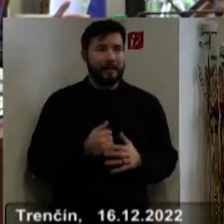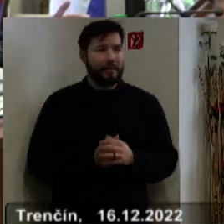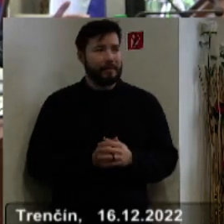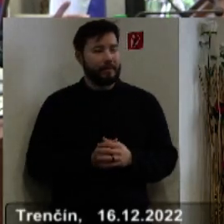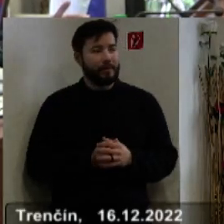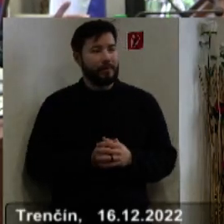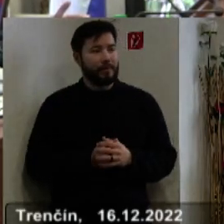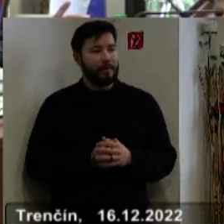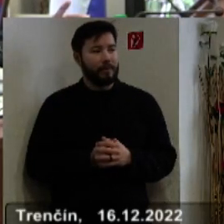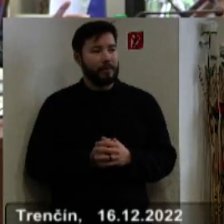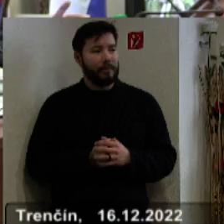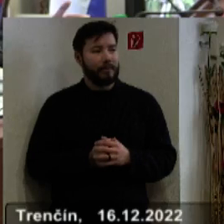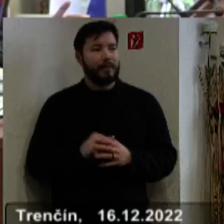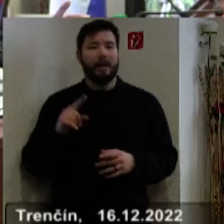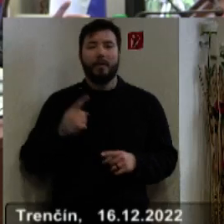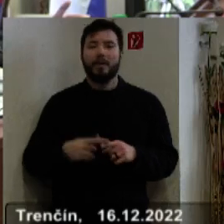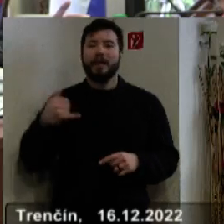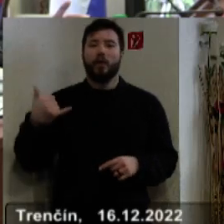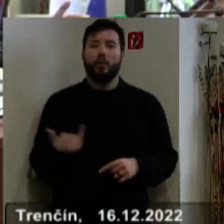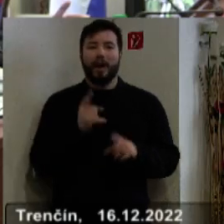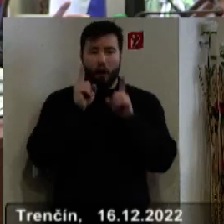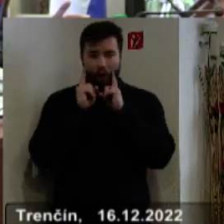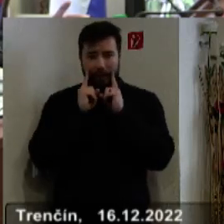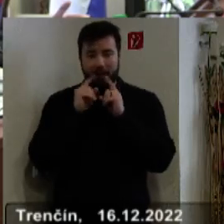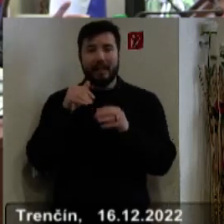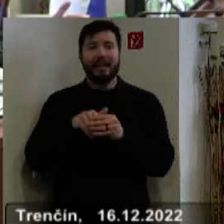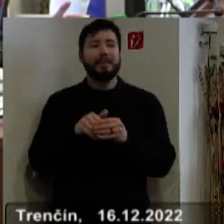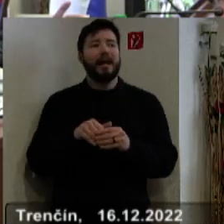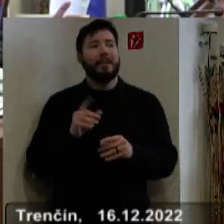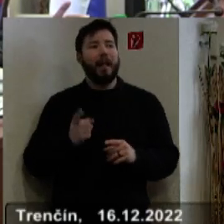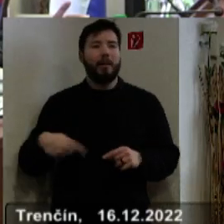A ešte Juraj Hort, takže by nás malo byť asi 36.